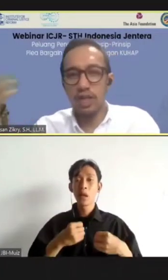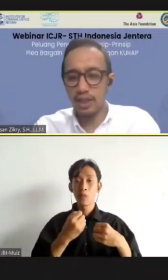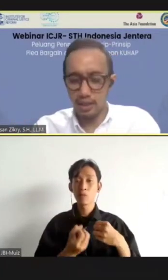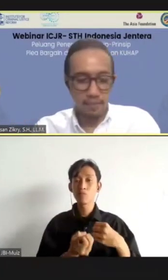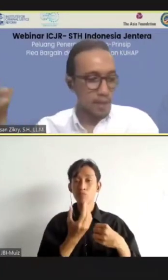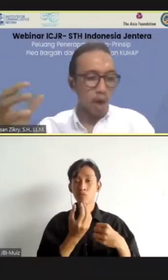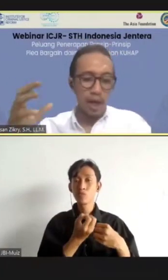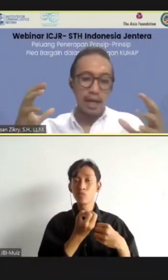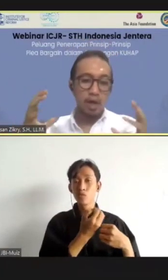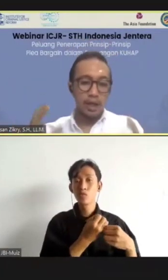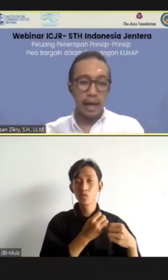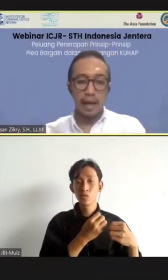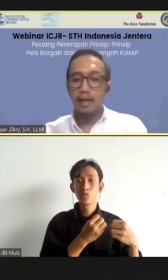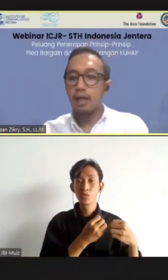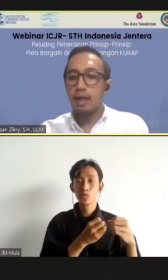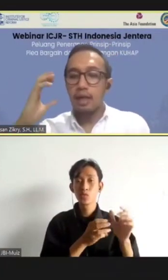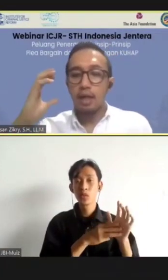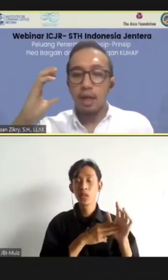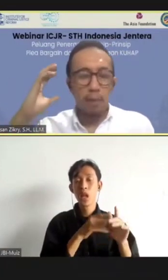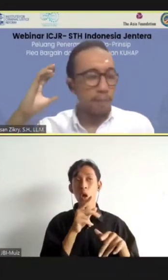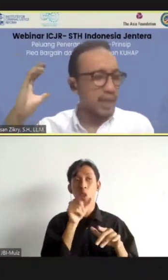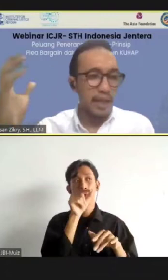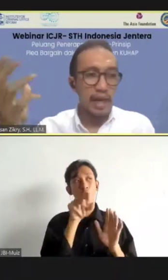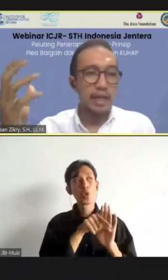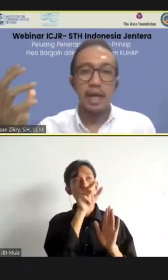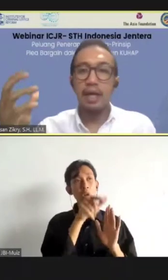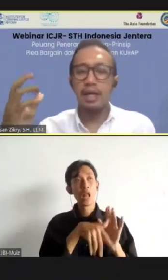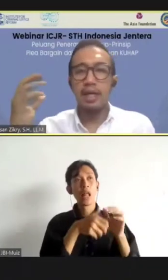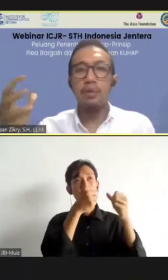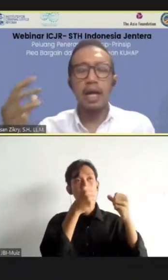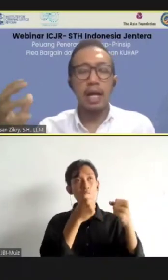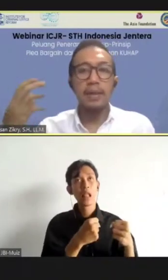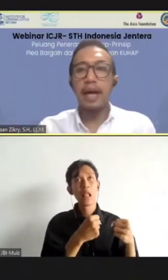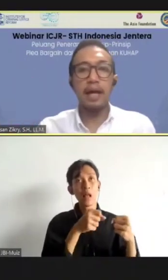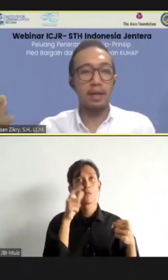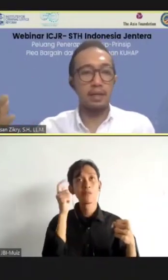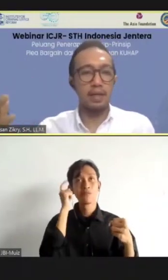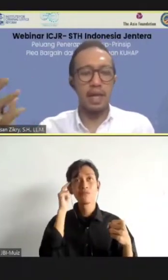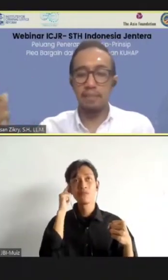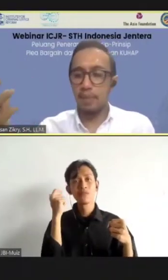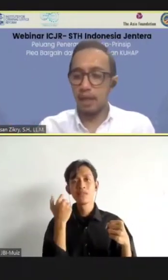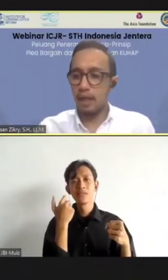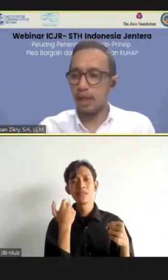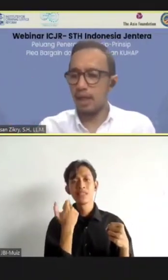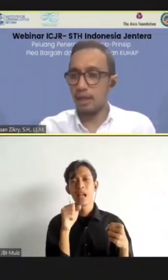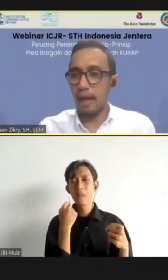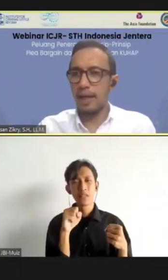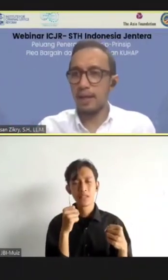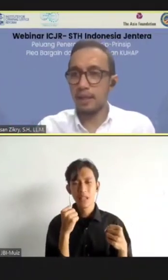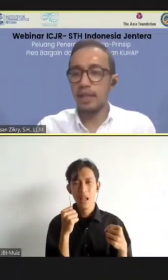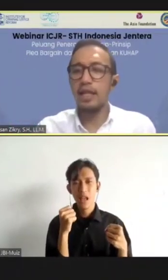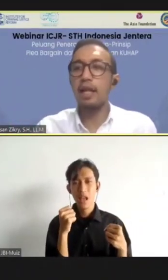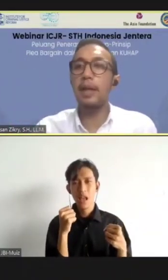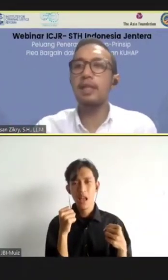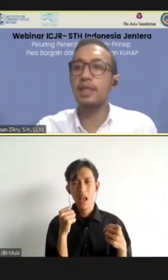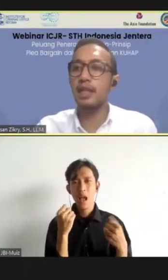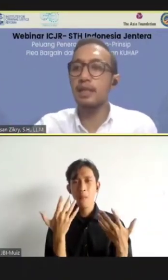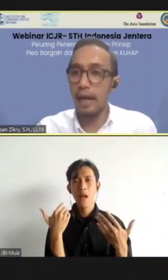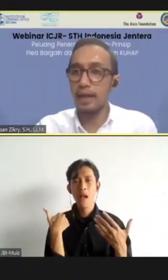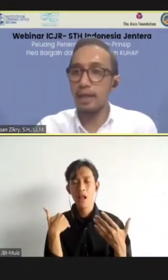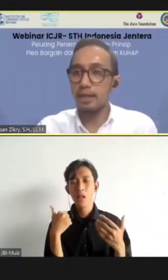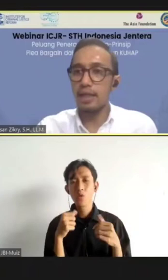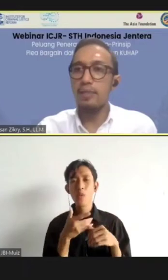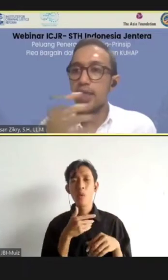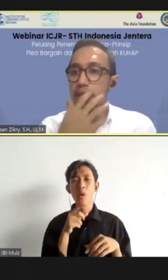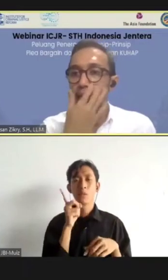false confession. Orang kalau ditahan, pikiran dia, dia sudah tidak betah dengan apa yang terjadi, dan dia paling cepat